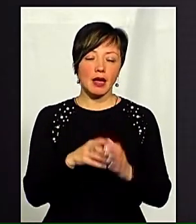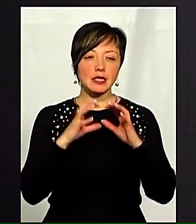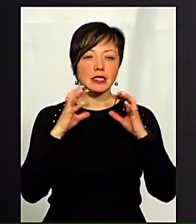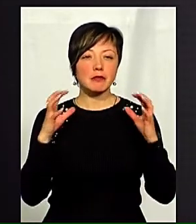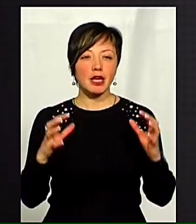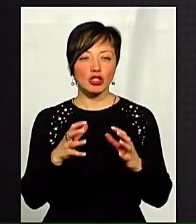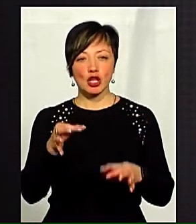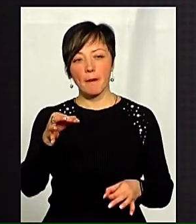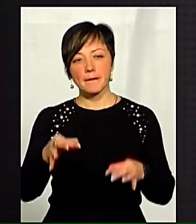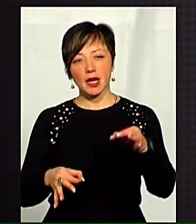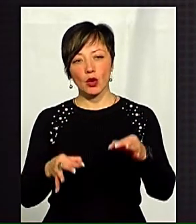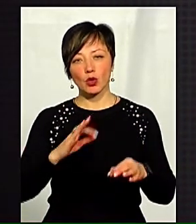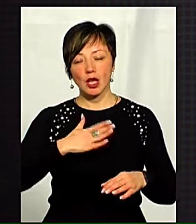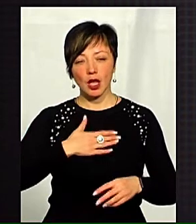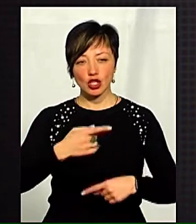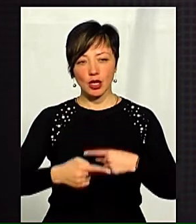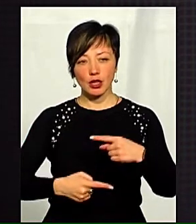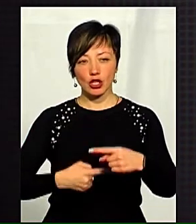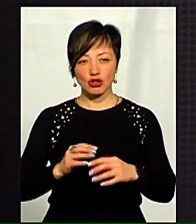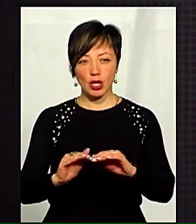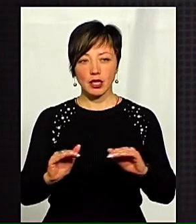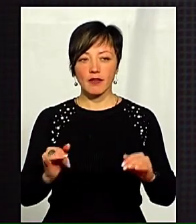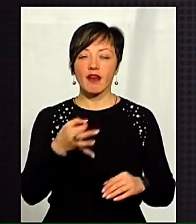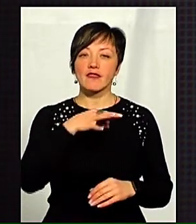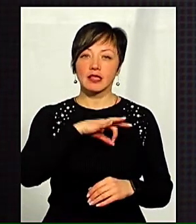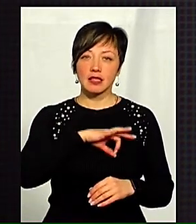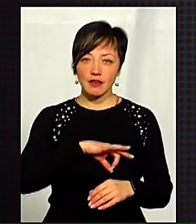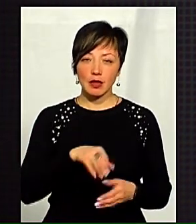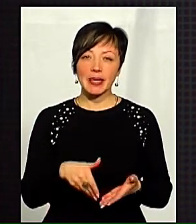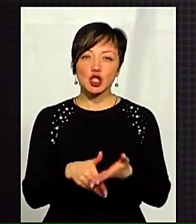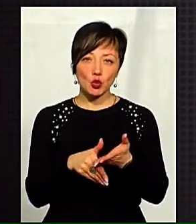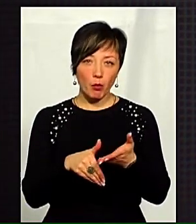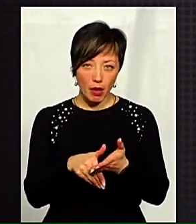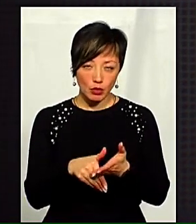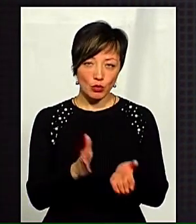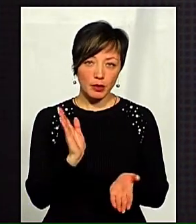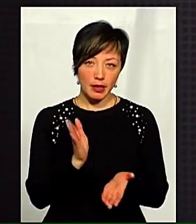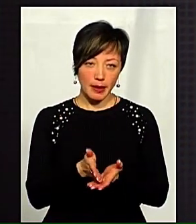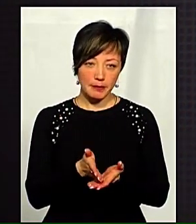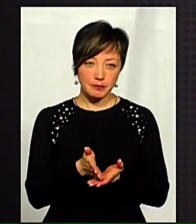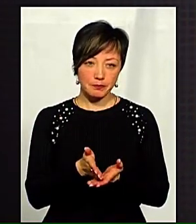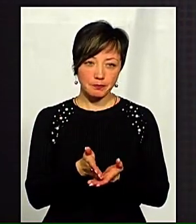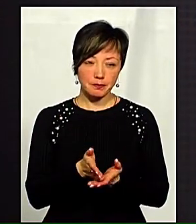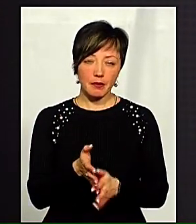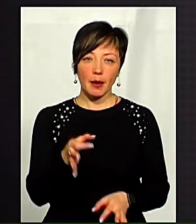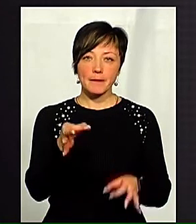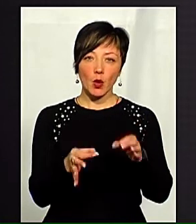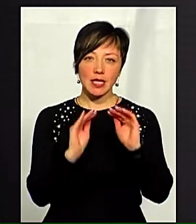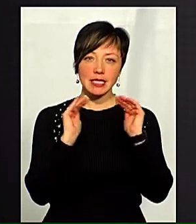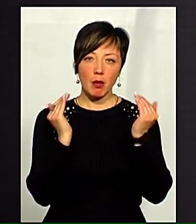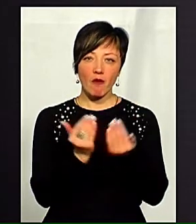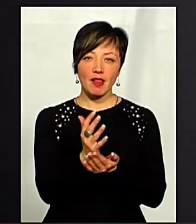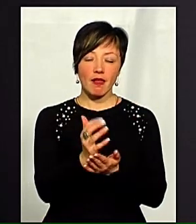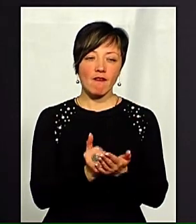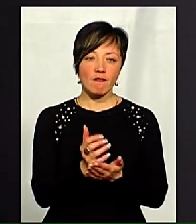природи для наших нащадків. І ефективним інструментом в цьому плані є природно-заповідний фонд.